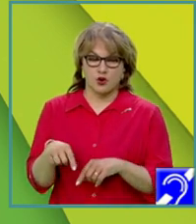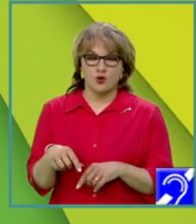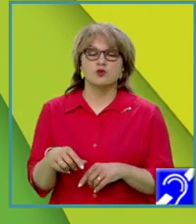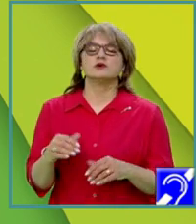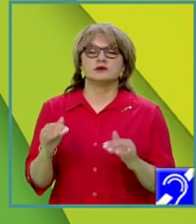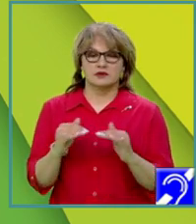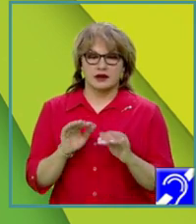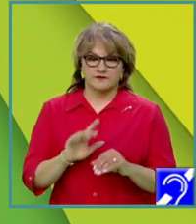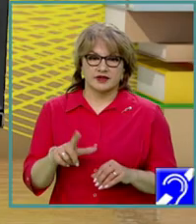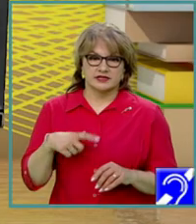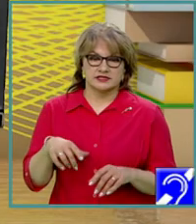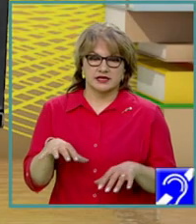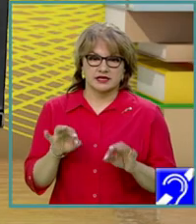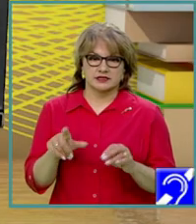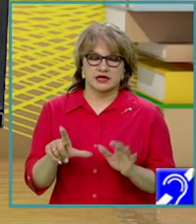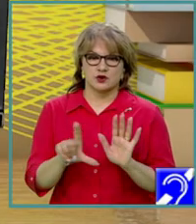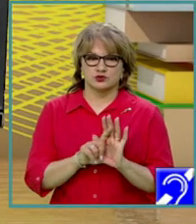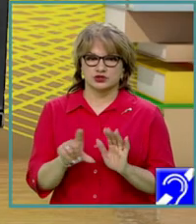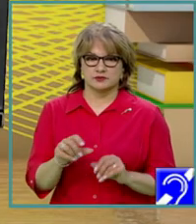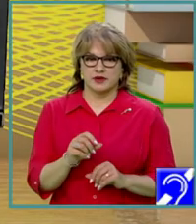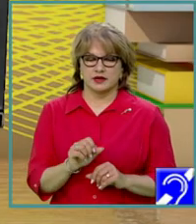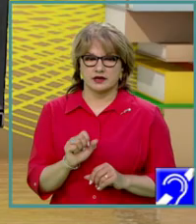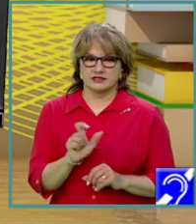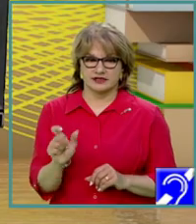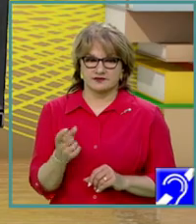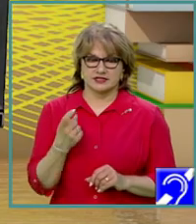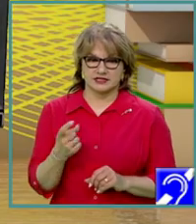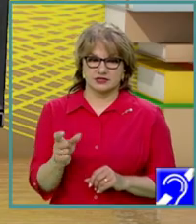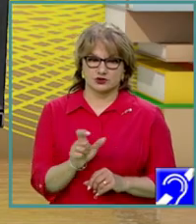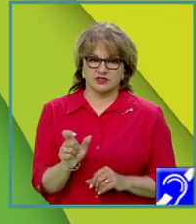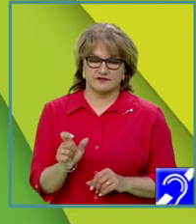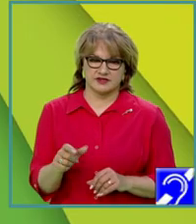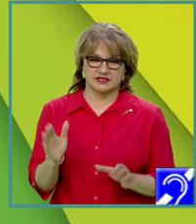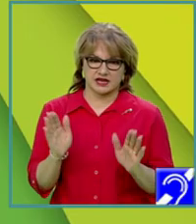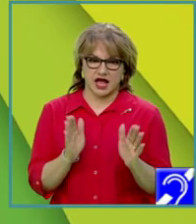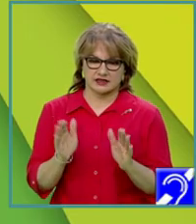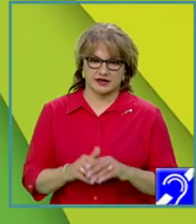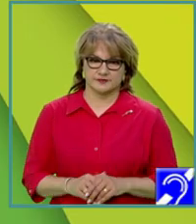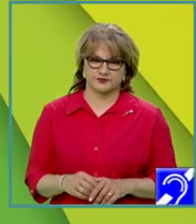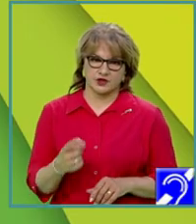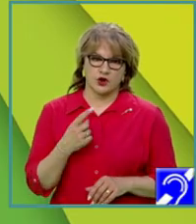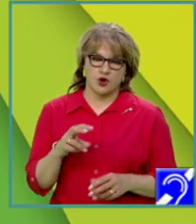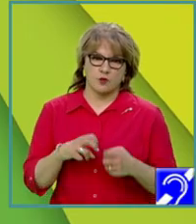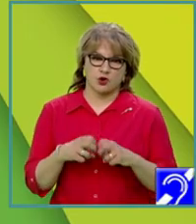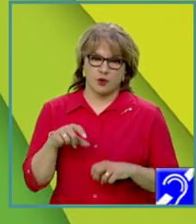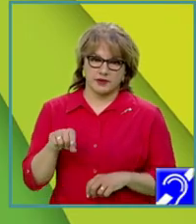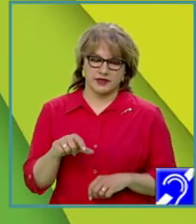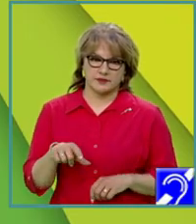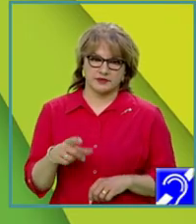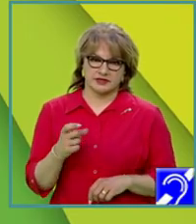care se va reține lungimea secvenței dintr-o secvență încadrată. Una din problemele acestui